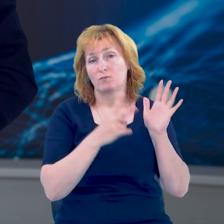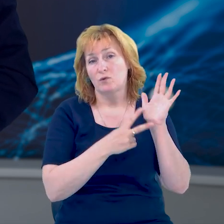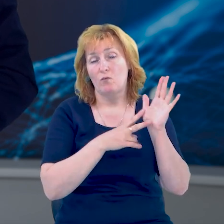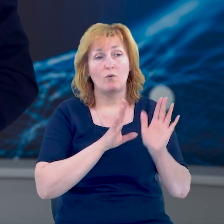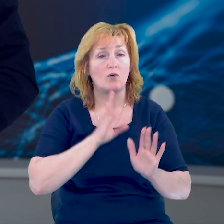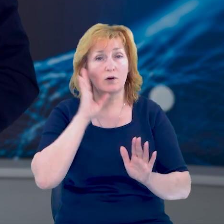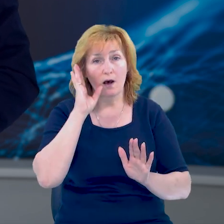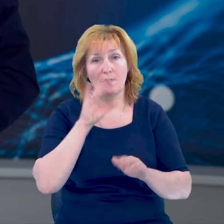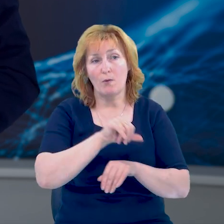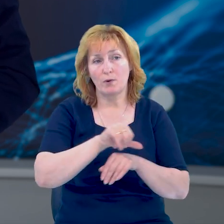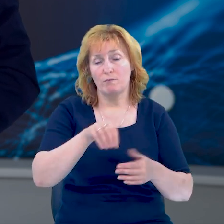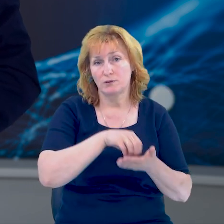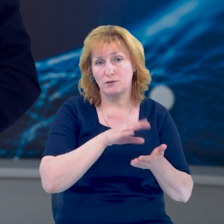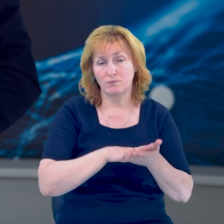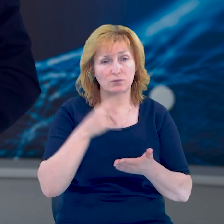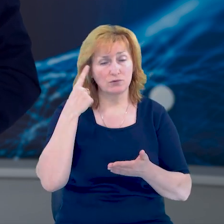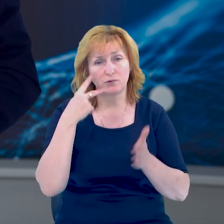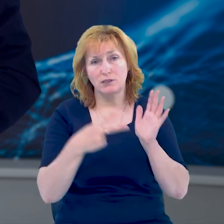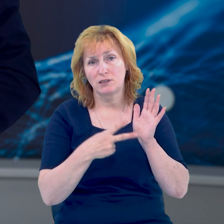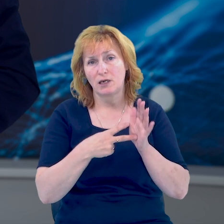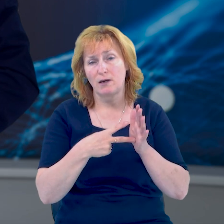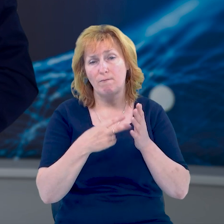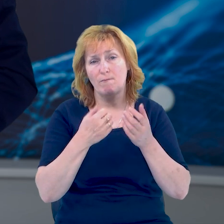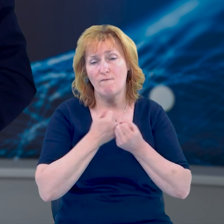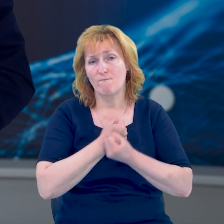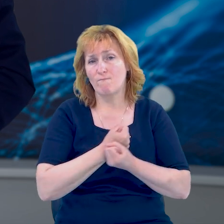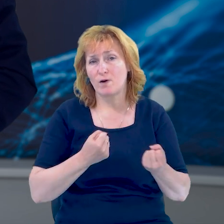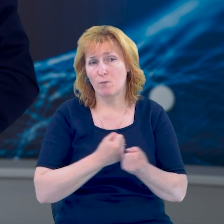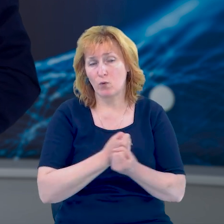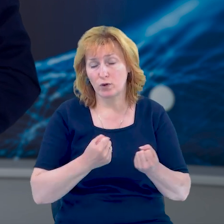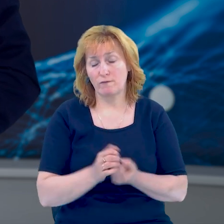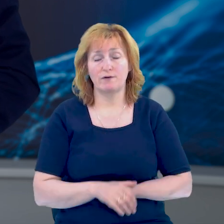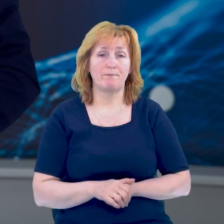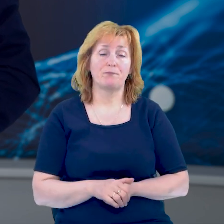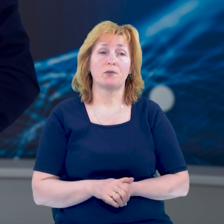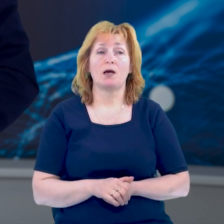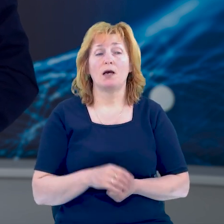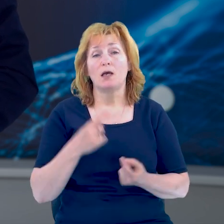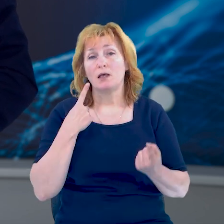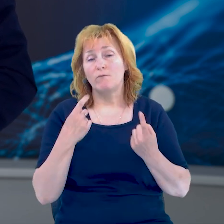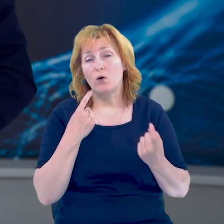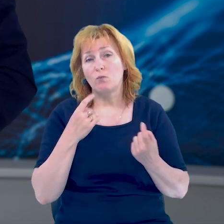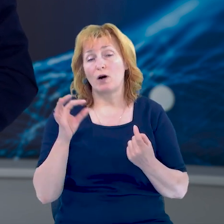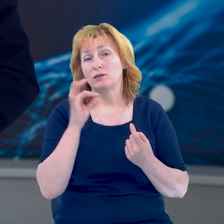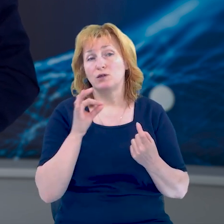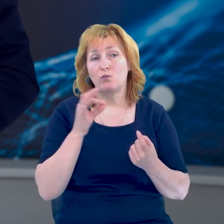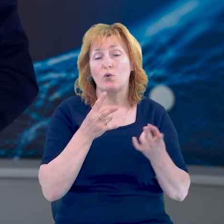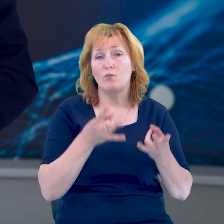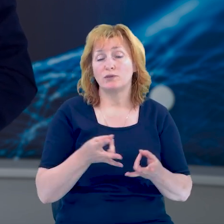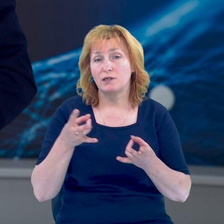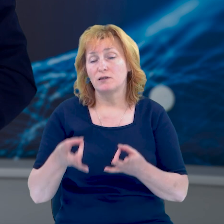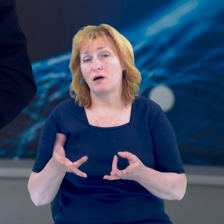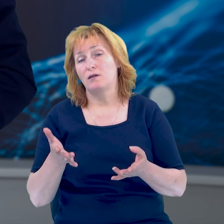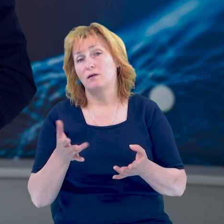прикордонники зафіксували сім вибухів, ймовірно, з міномета калібру 120 міліметрів. Інформація про постраждалих чи